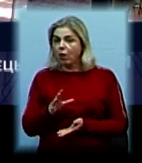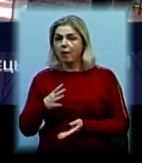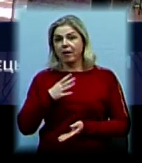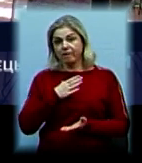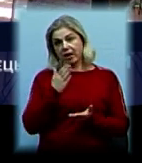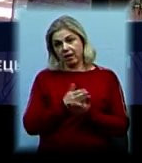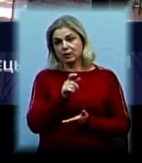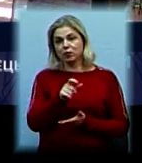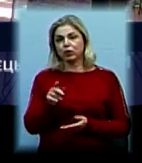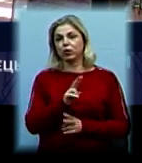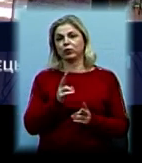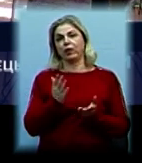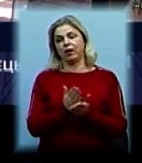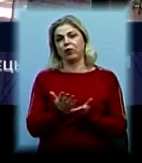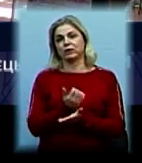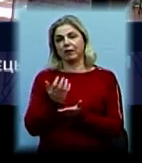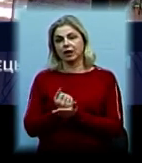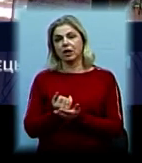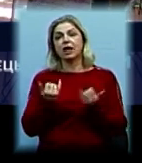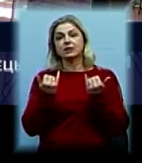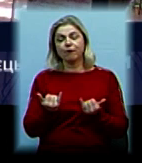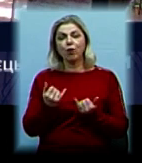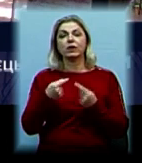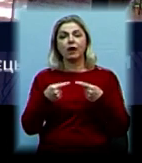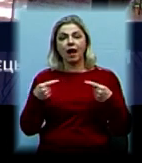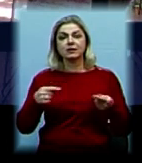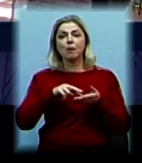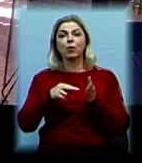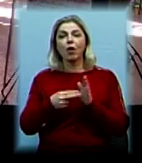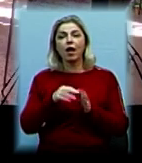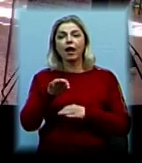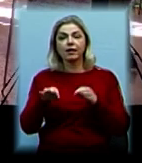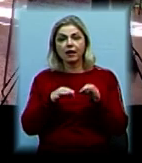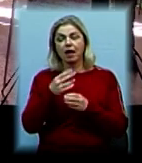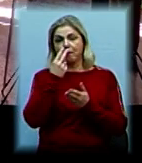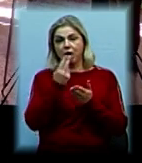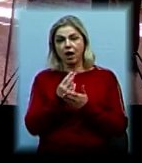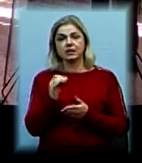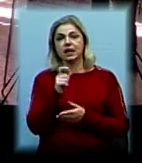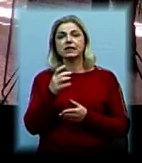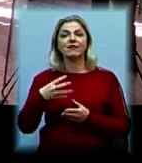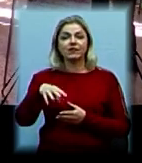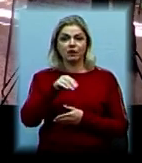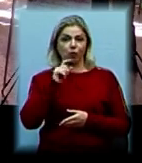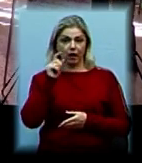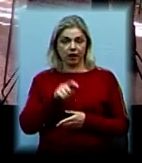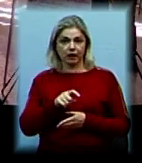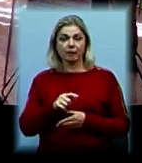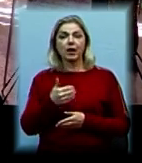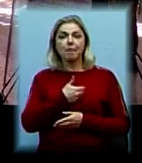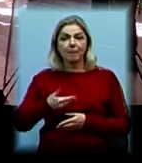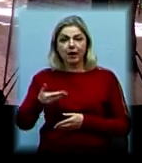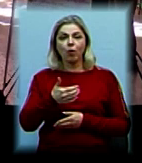проєкти сьогодні представлені з усієї України тут. Чому нам важливо це показувати? Ми хочемо сказати, що